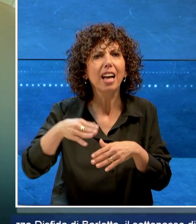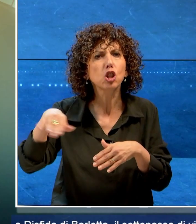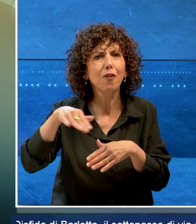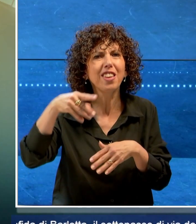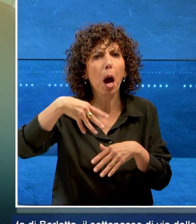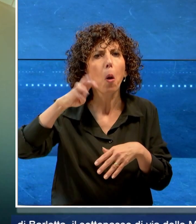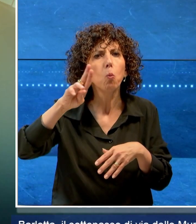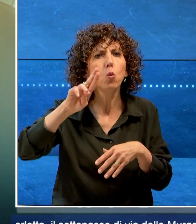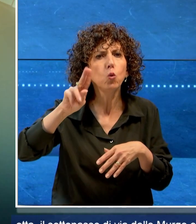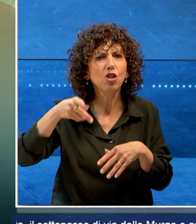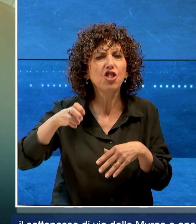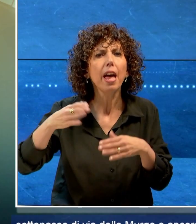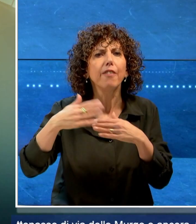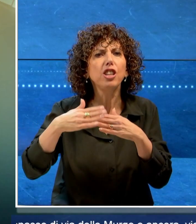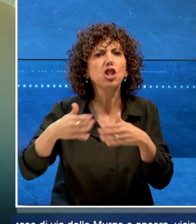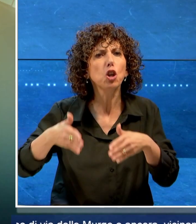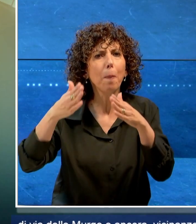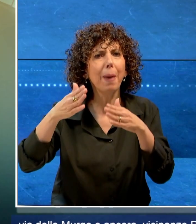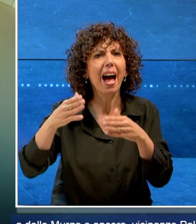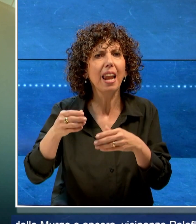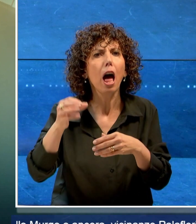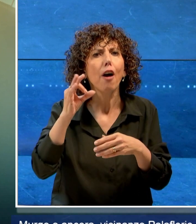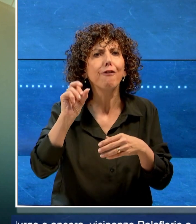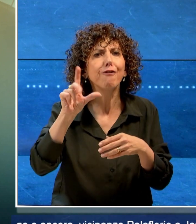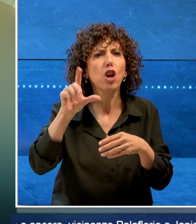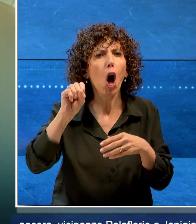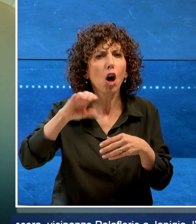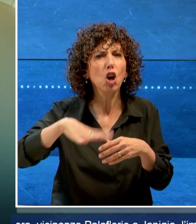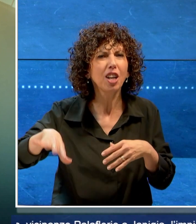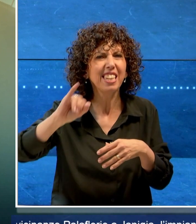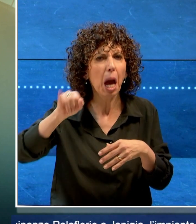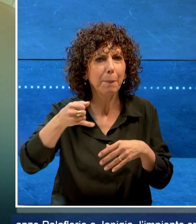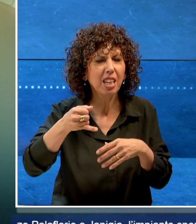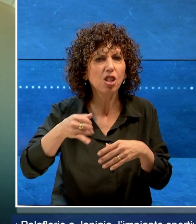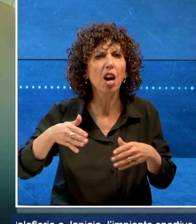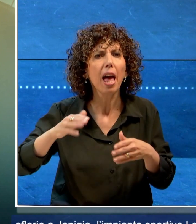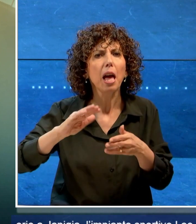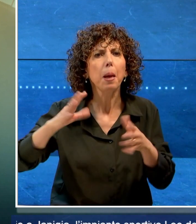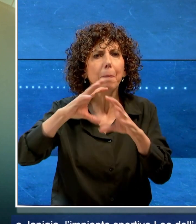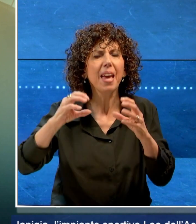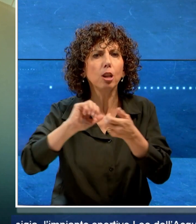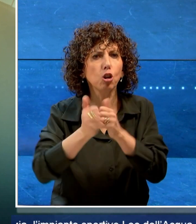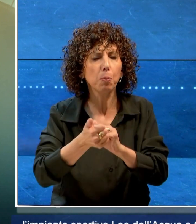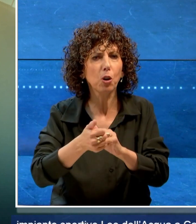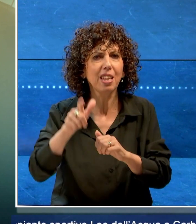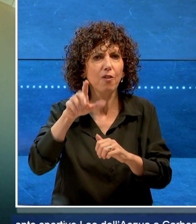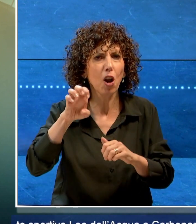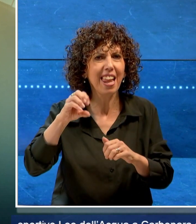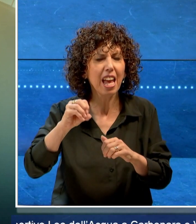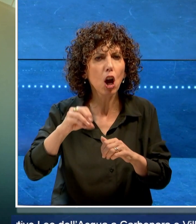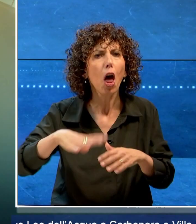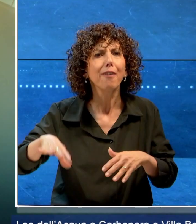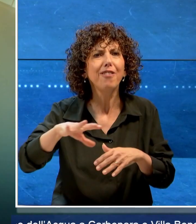vicinanze Palaflorio a Iapigia, l'impianto sportivo Leo dell'Acqua Carbonara o Villa